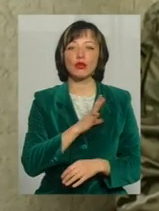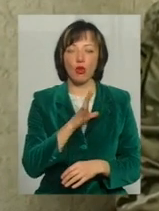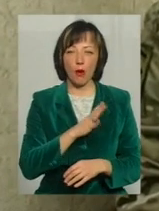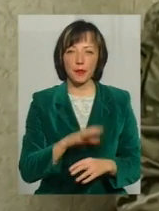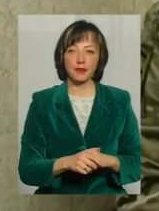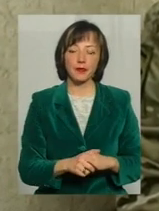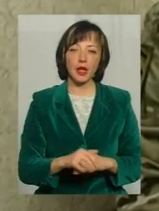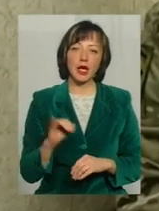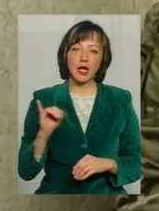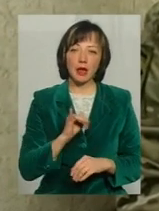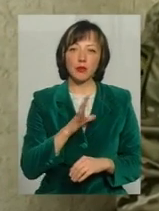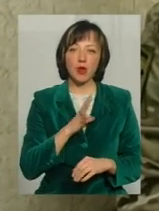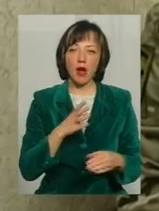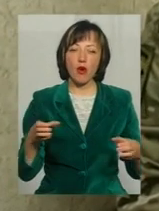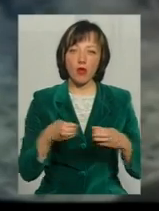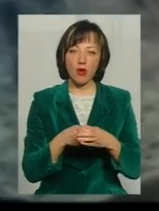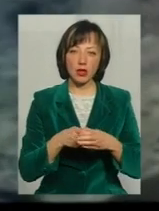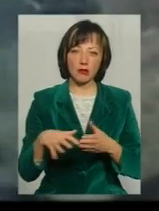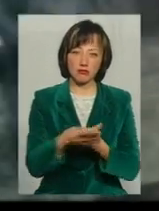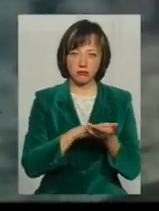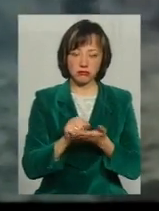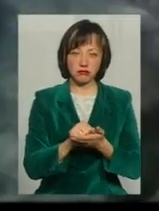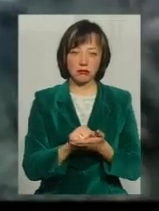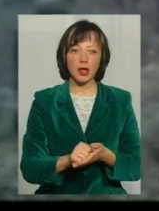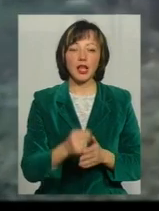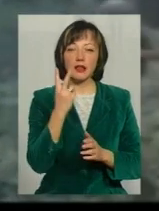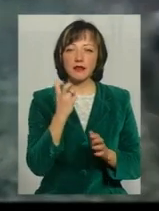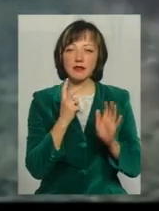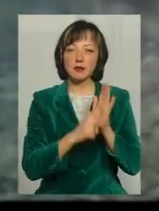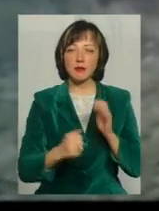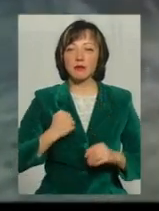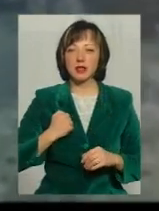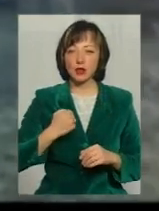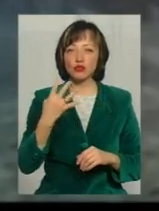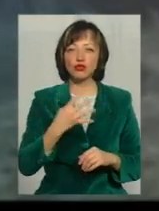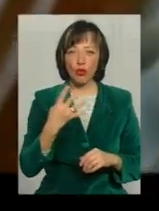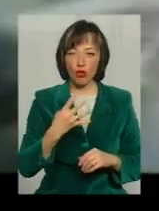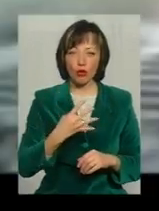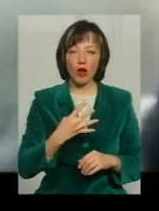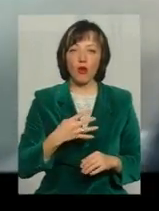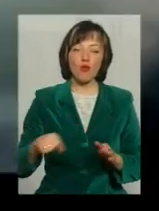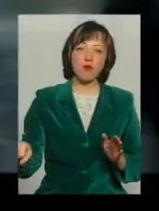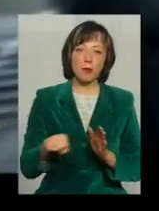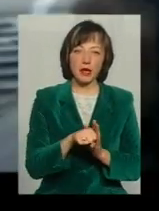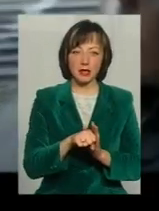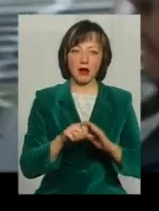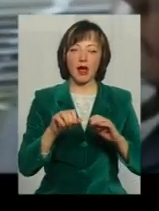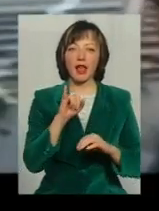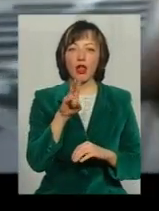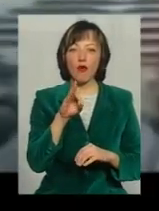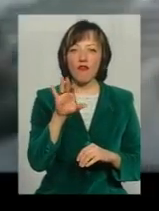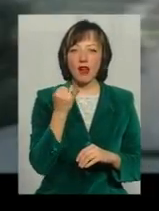І була колона розбита З 280 бійців 40 вбитих Іловайський котел одна з